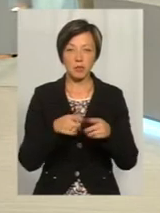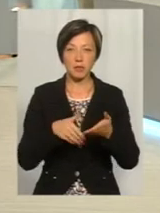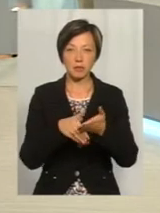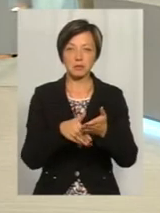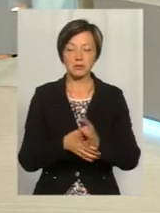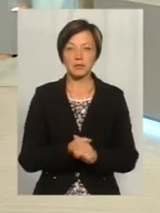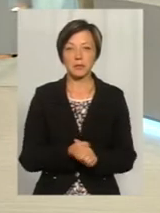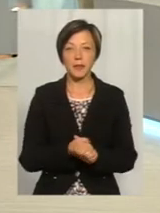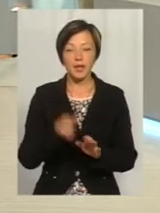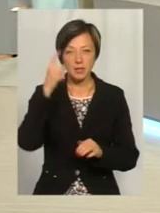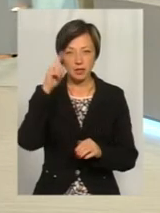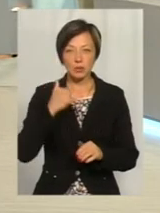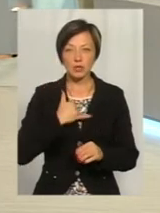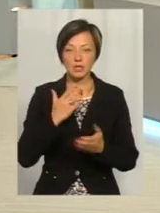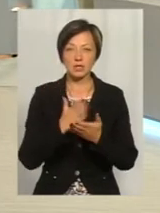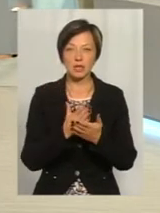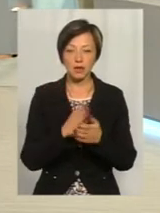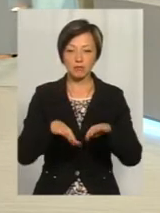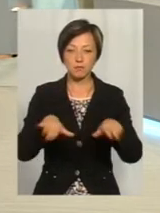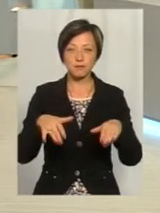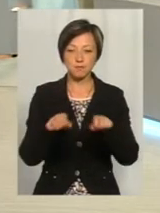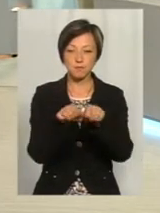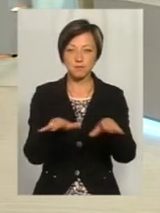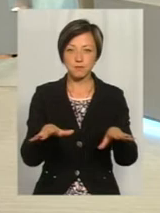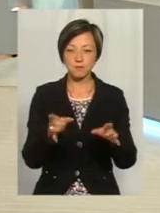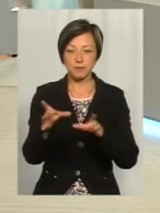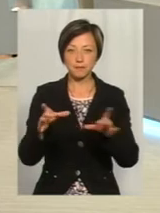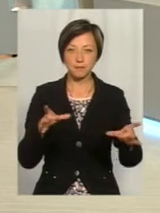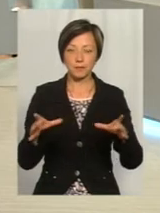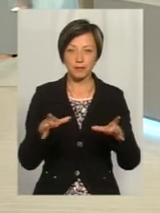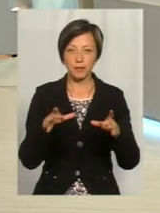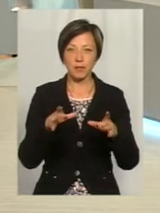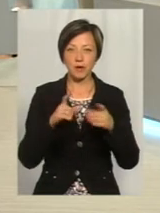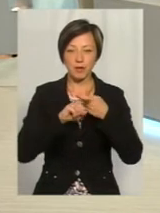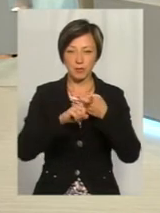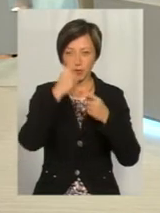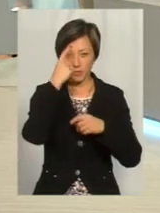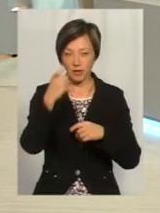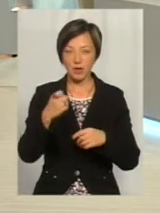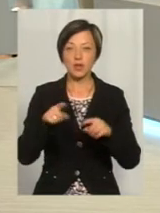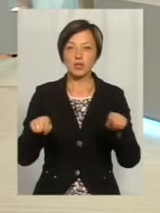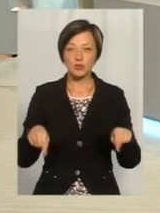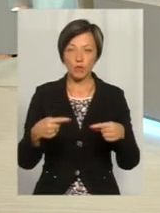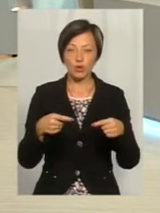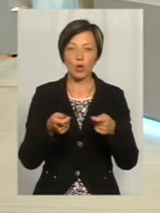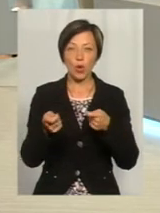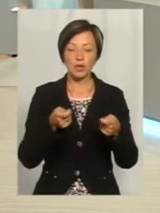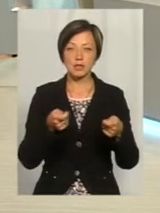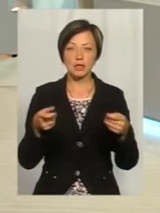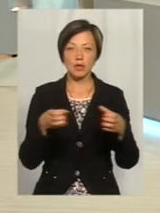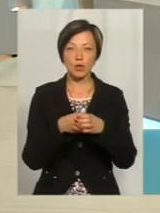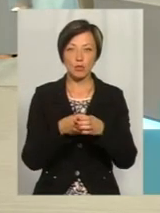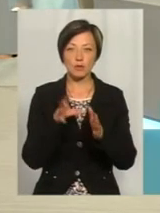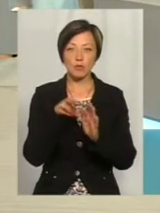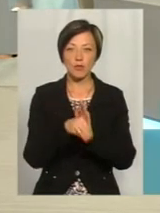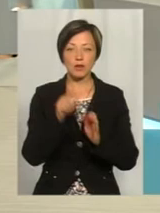Знаючи про те, що в нас є білі плями, вирішується, звичайно, це питання. І створена міжвідомча координаційна група з